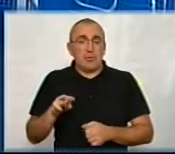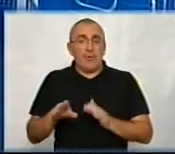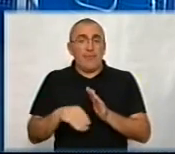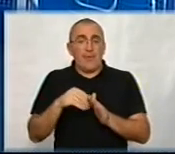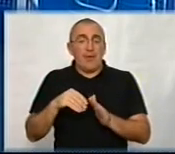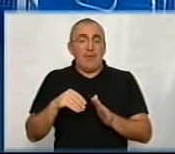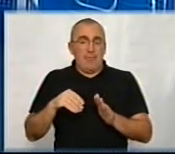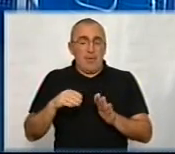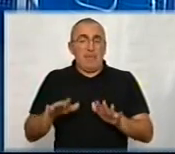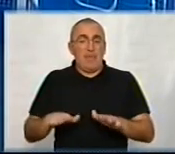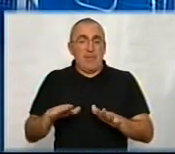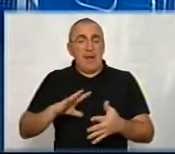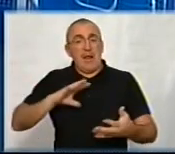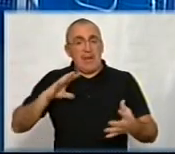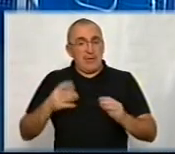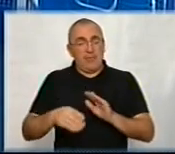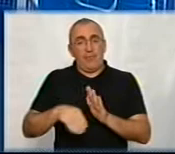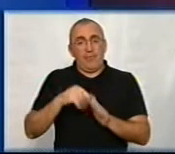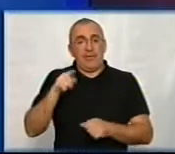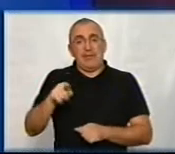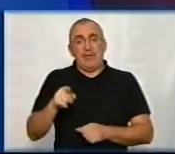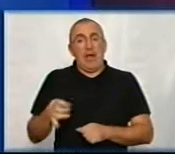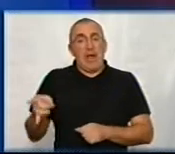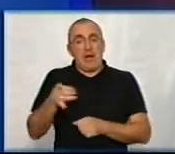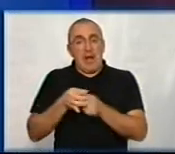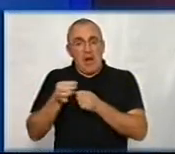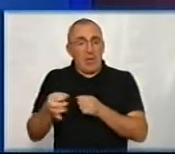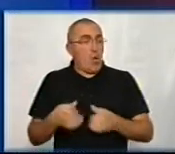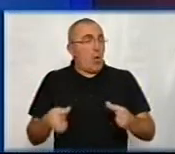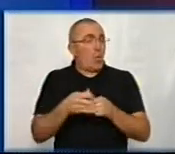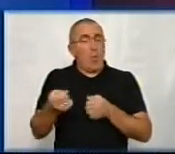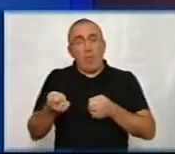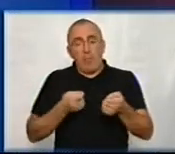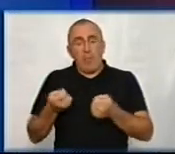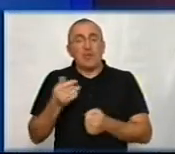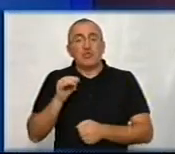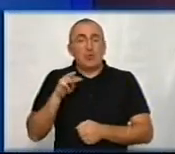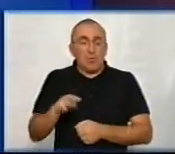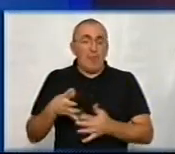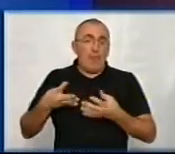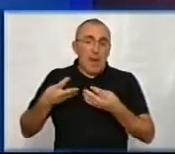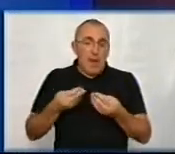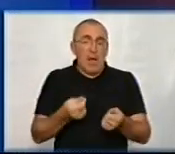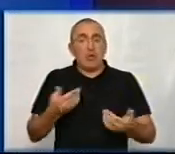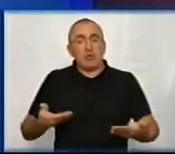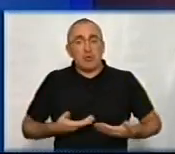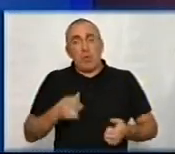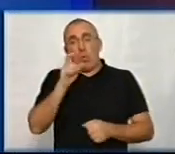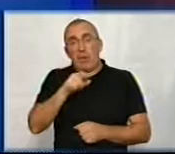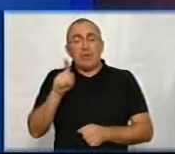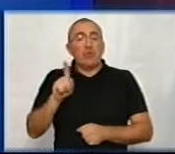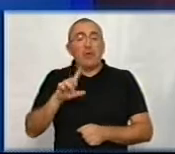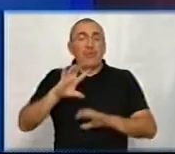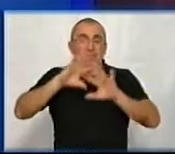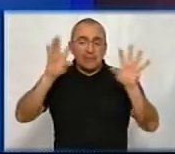виборів у тих самих районних громадах, яким чином він вплине взагалі на життя людей і те, чи